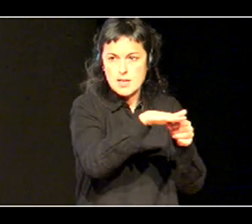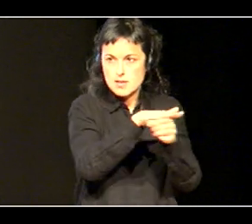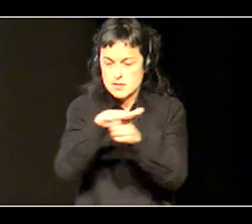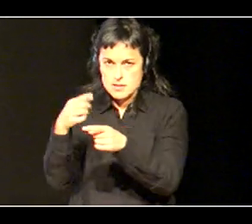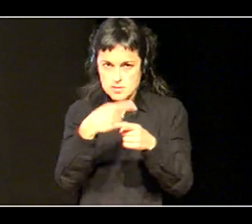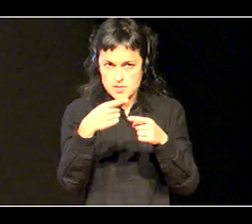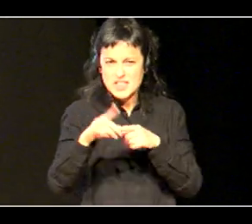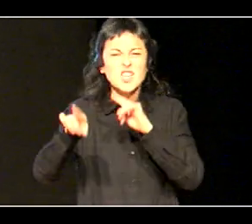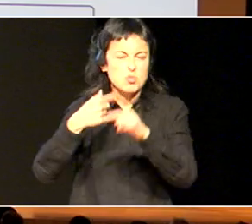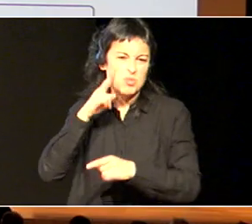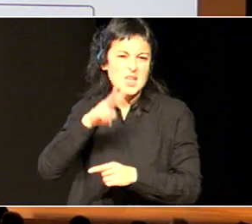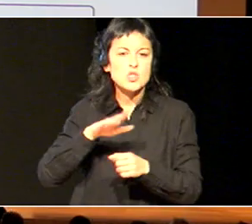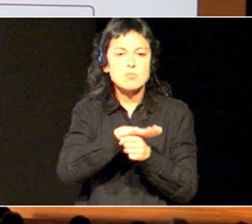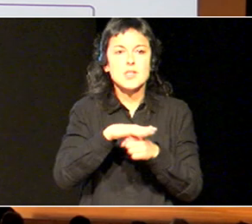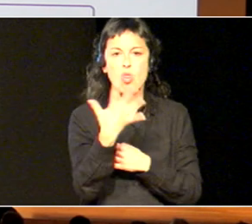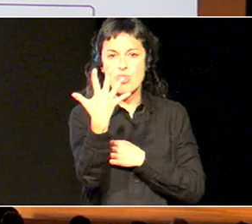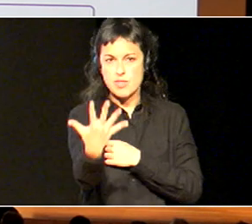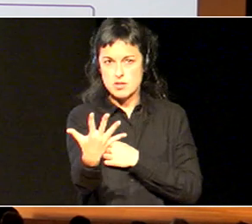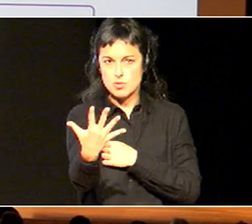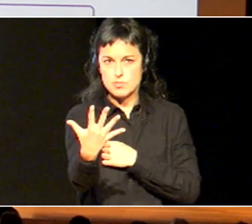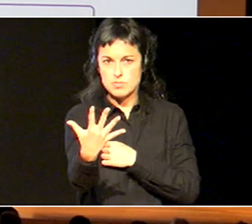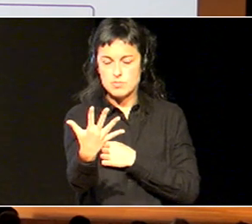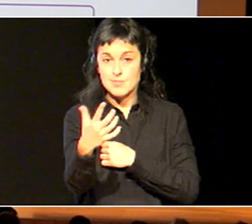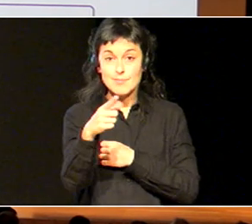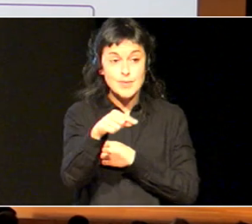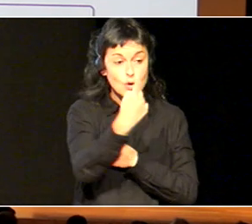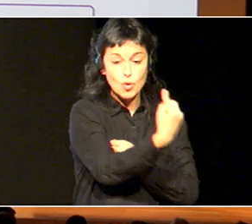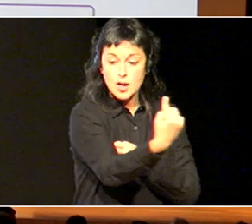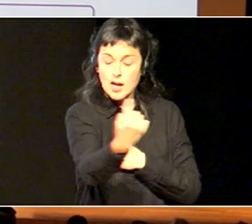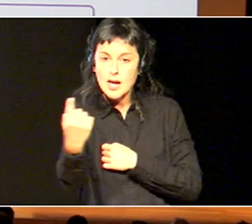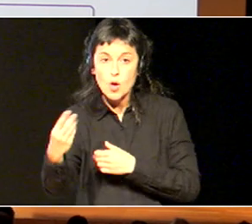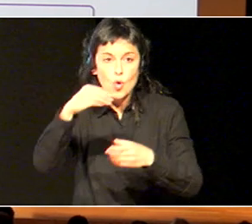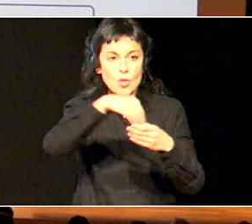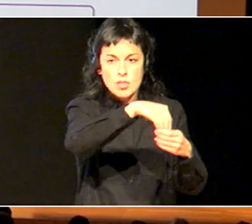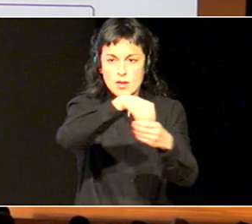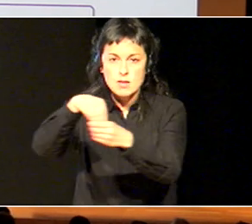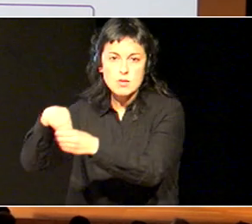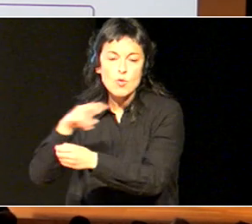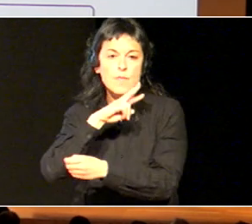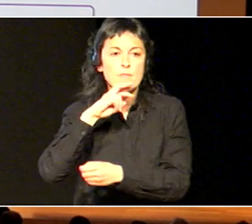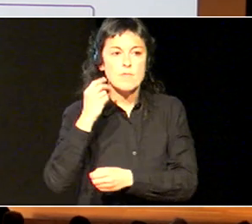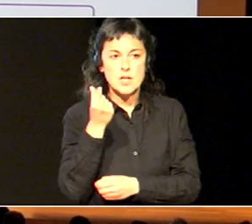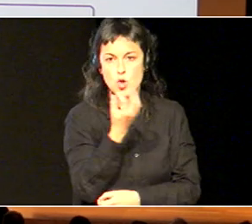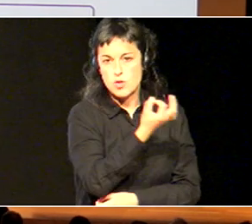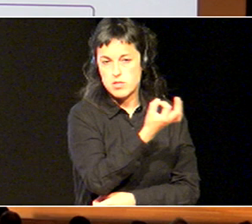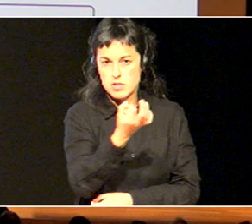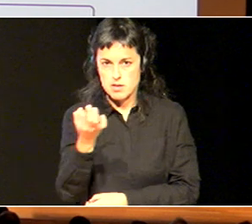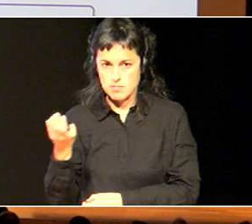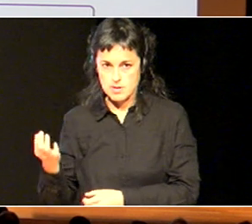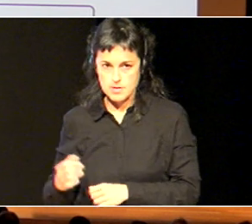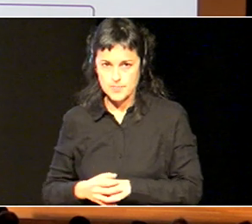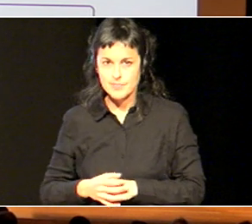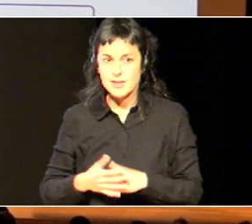esparru ikusiko dituzu, baina hor ratzian egon behar dira balioak, eta guretzat, lortu behar duguko